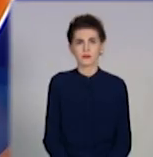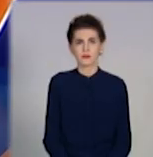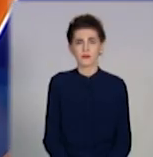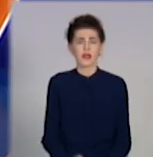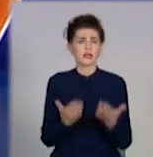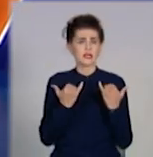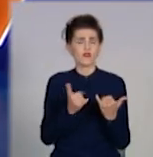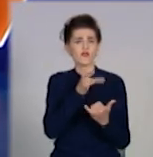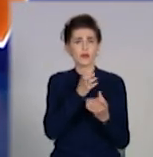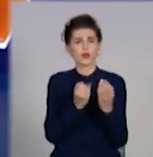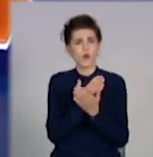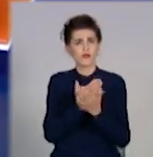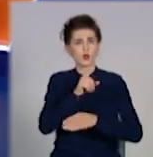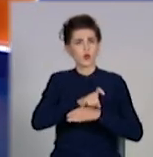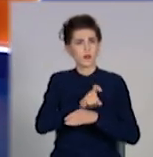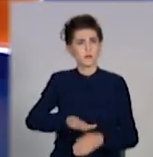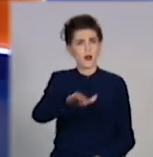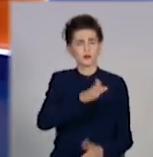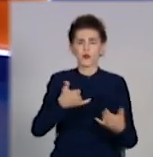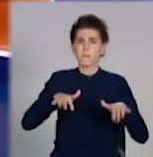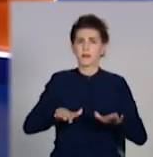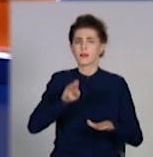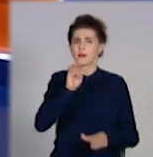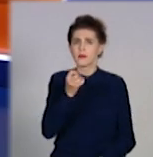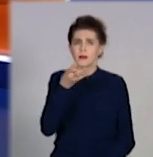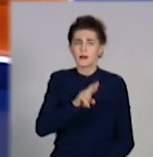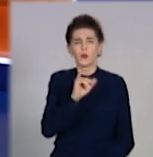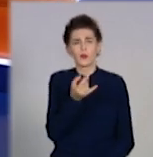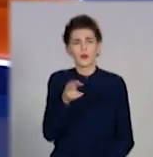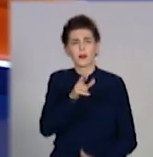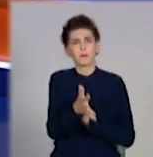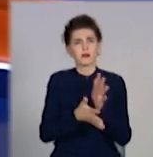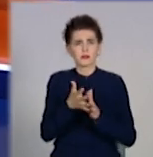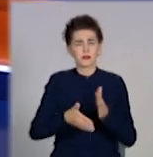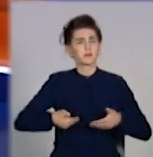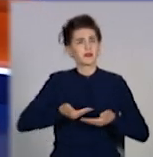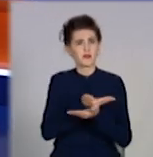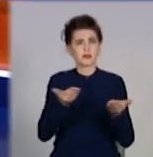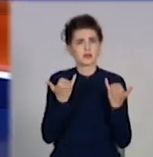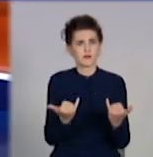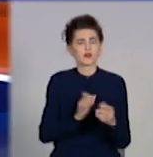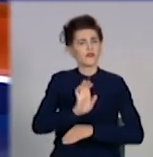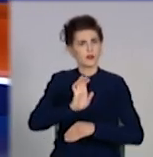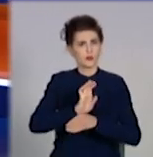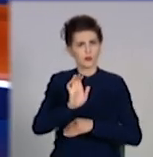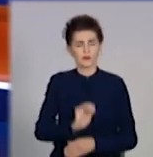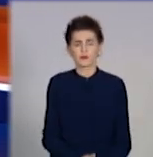Врімі новостей Донбасу. У студії Тетяна Писарєва та Уляна Шумила з мовою жесті. Вітаємо вас сьогодні у випуску.